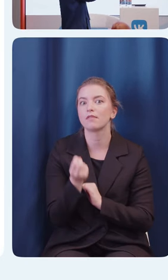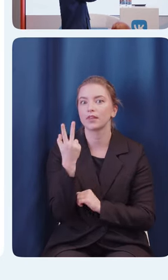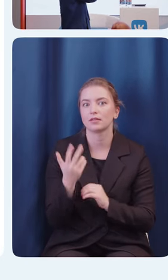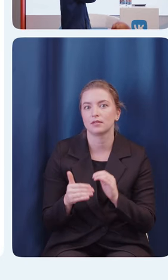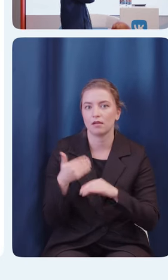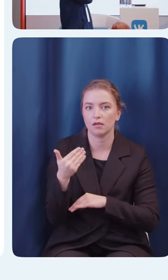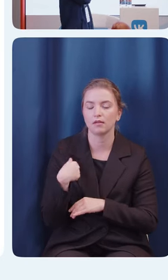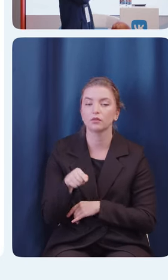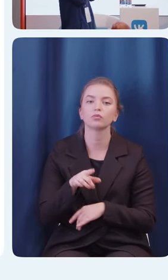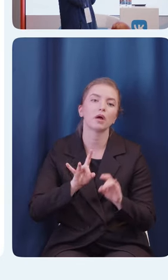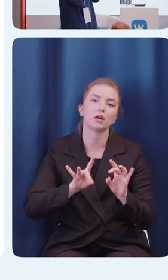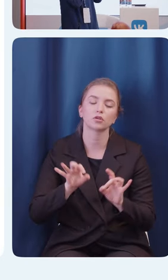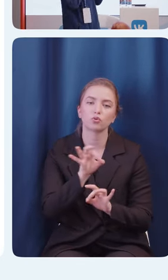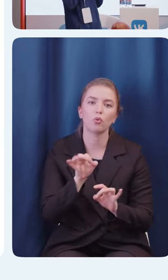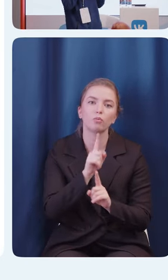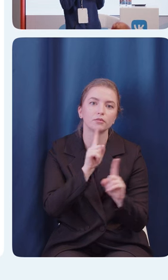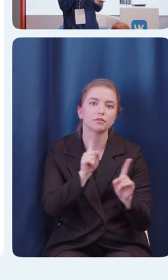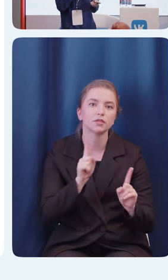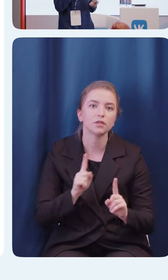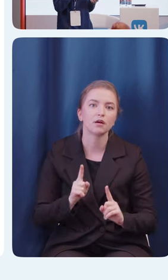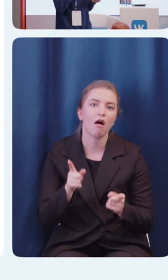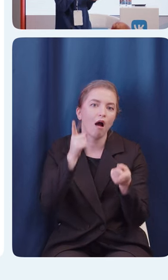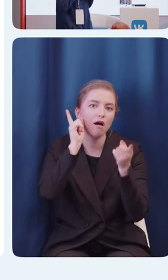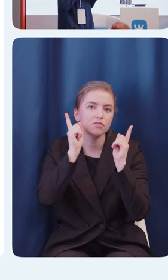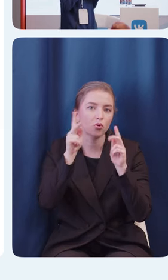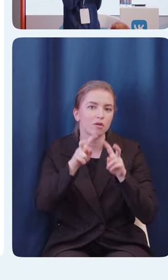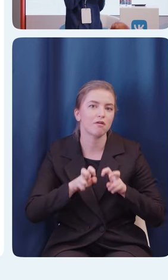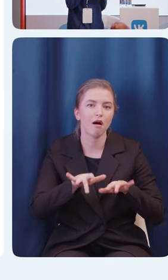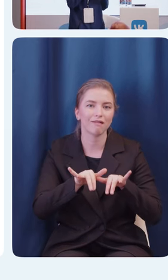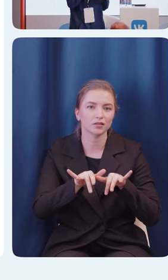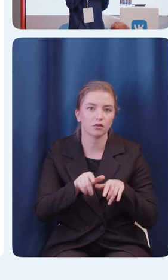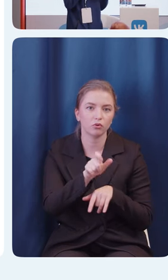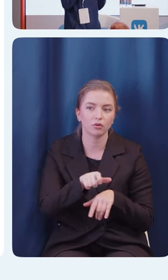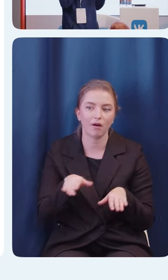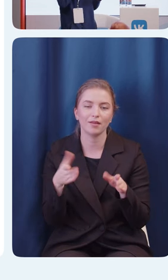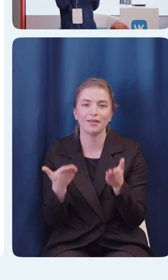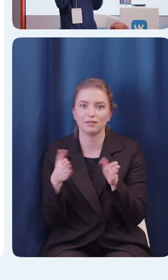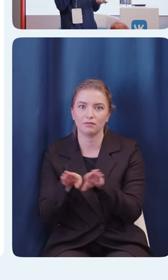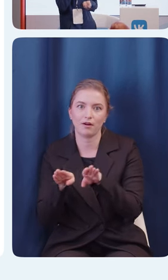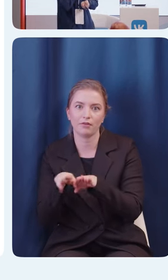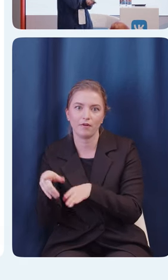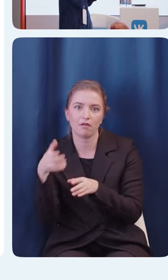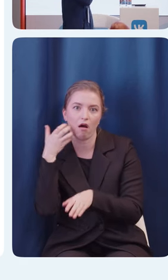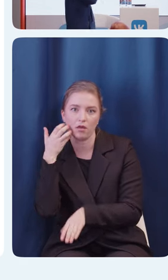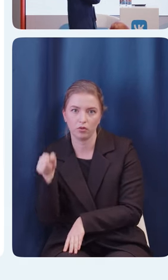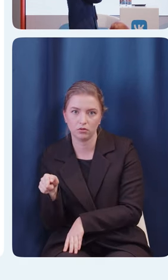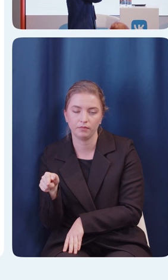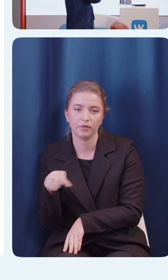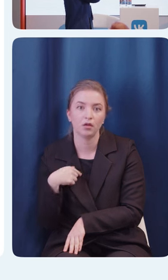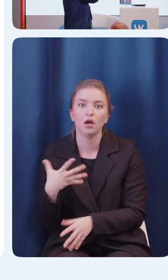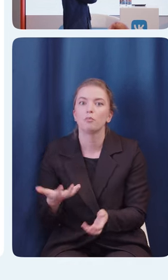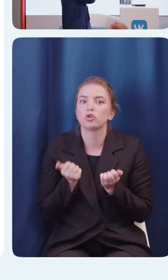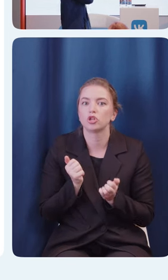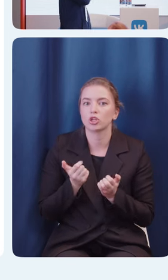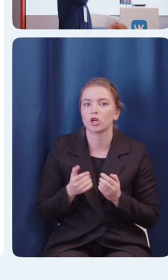я расскажу про особенности разработки Android в сравнении с iOS для поддержки скринридеров. Вот первый